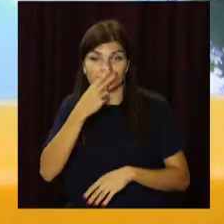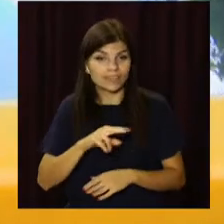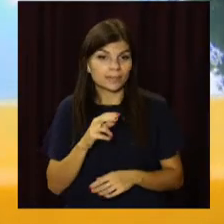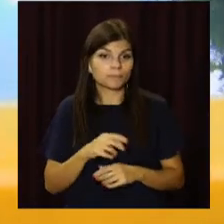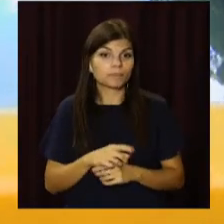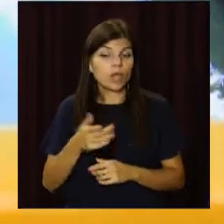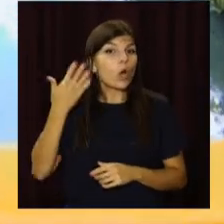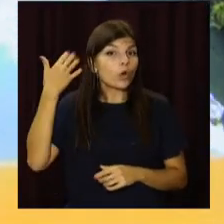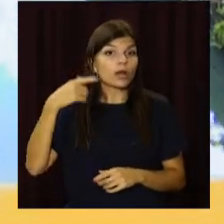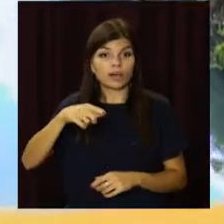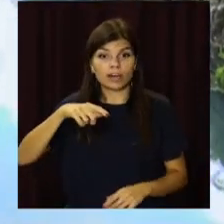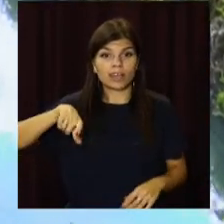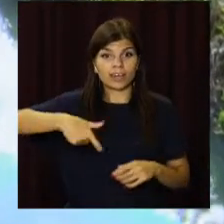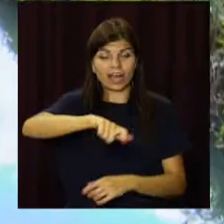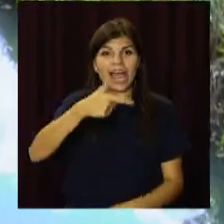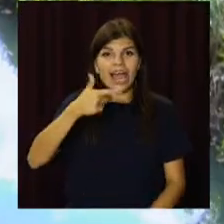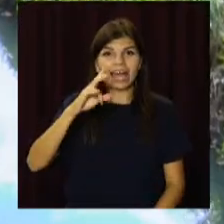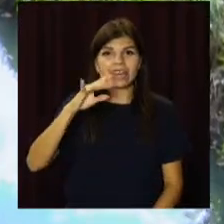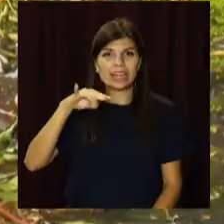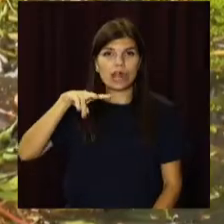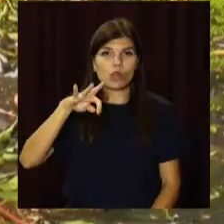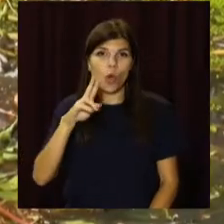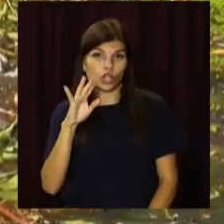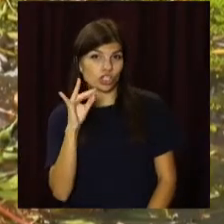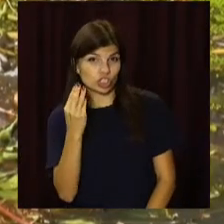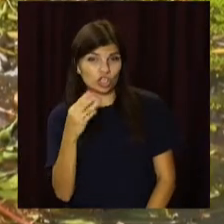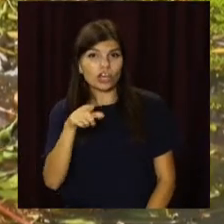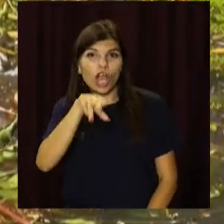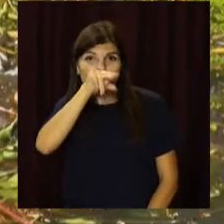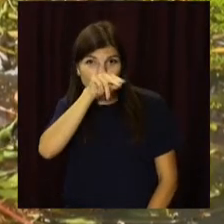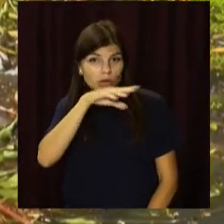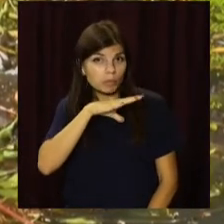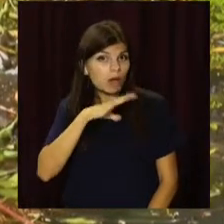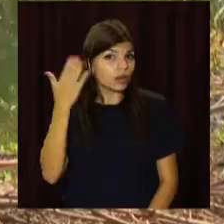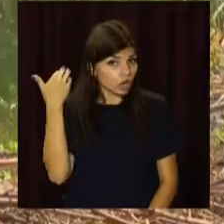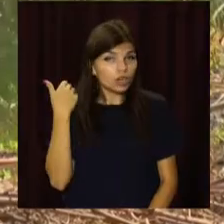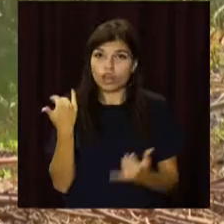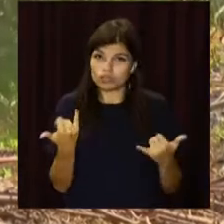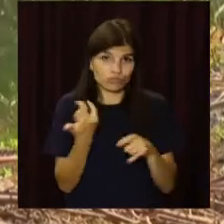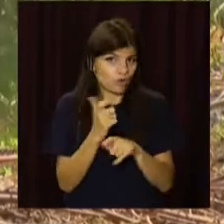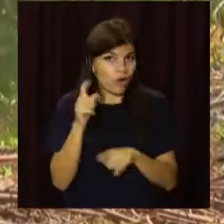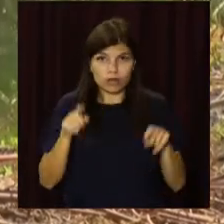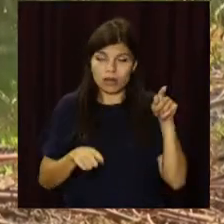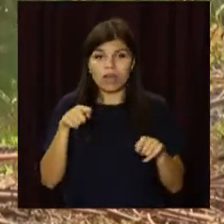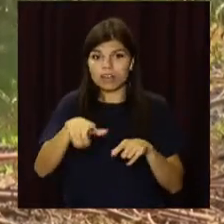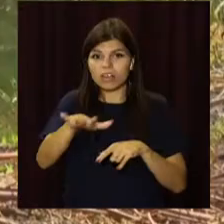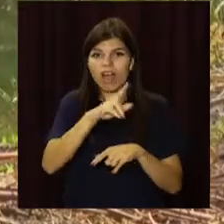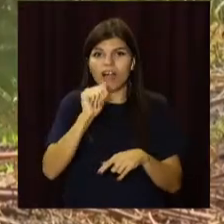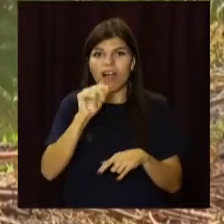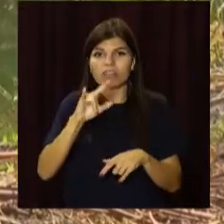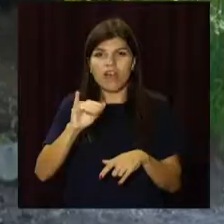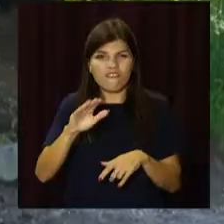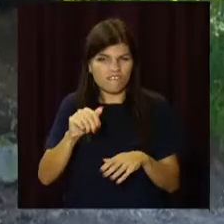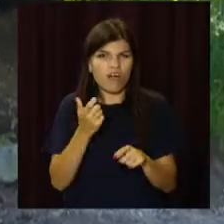Колись у річці Гнилокіш водилися качки. А тепер вони тут рідкість, згадують місцеві. Наразі в Канаві лише бруд та